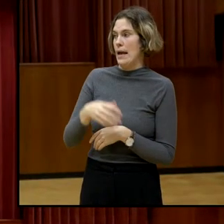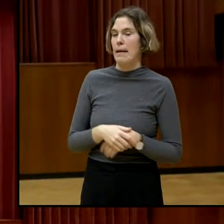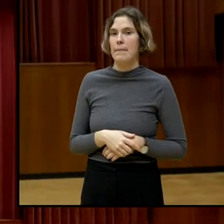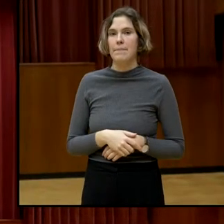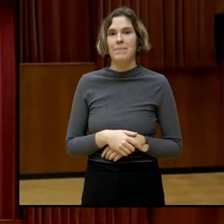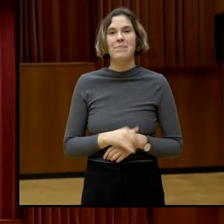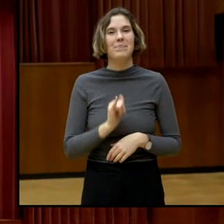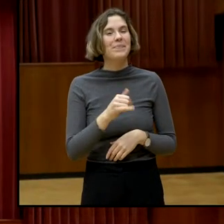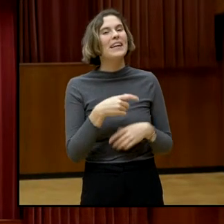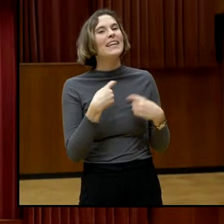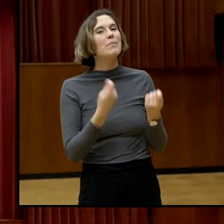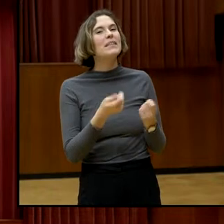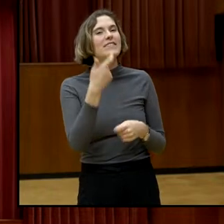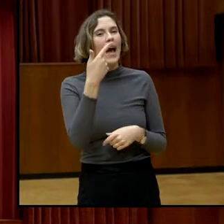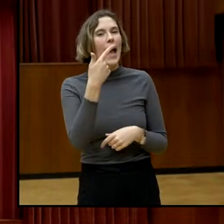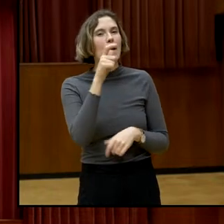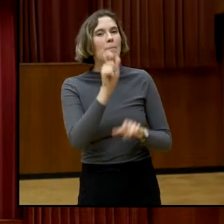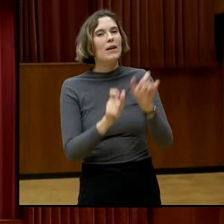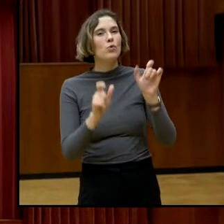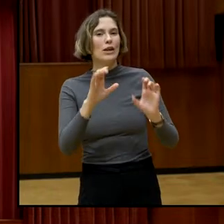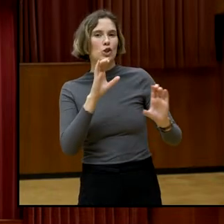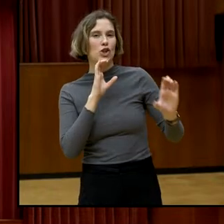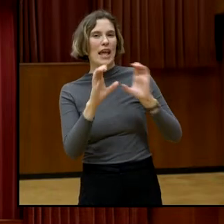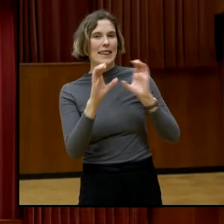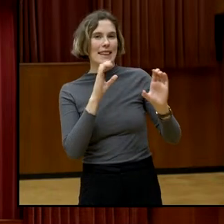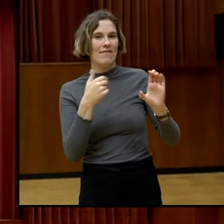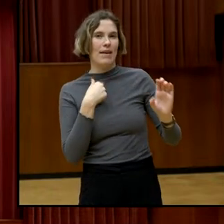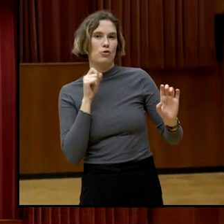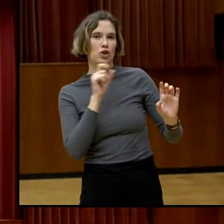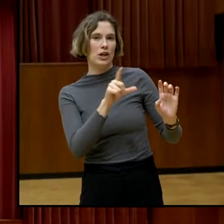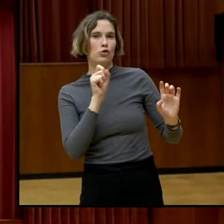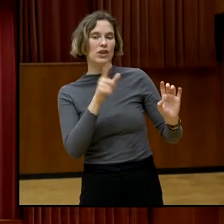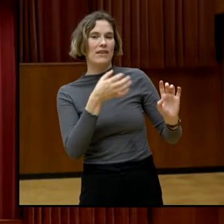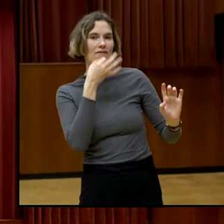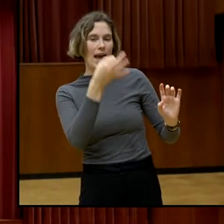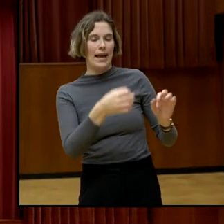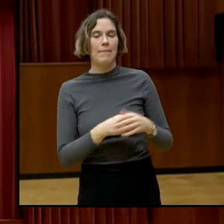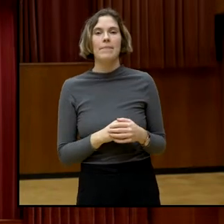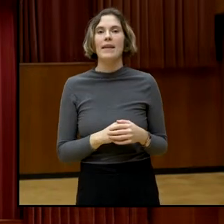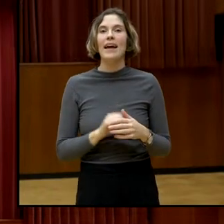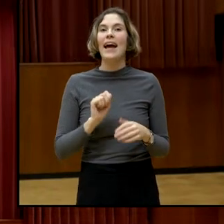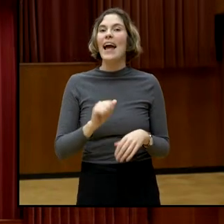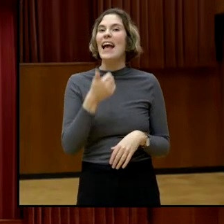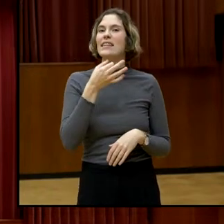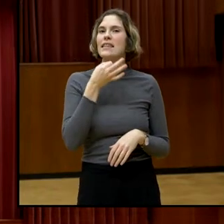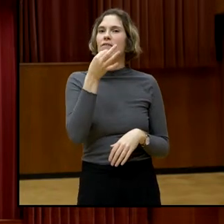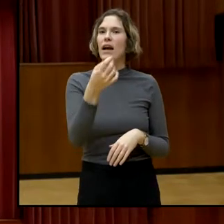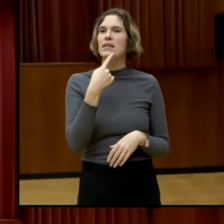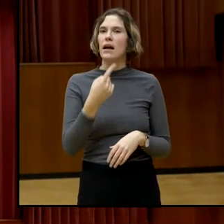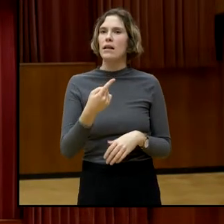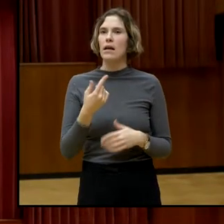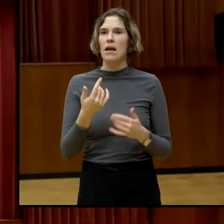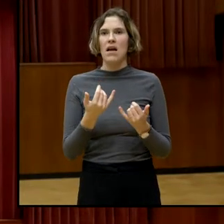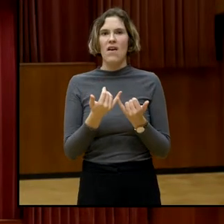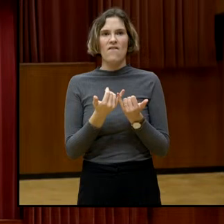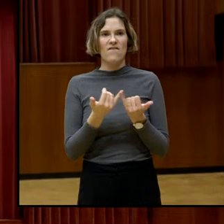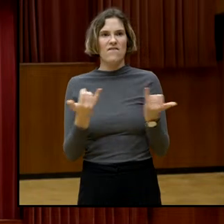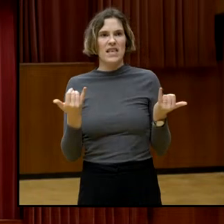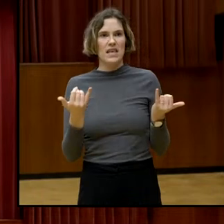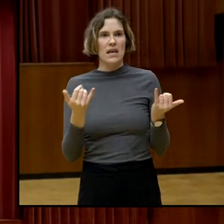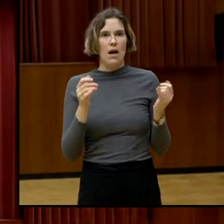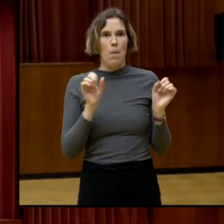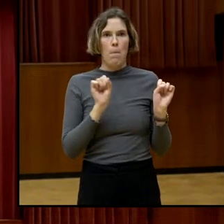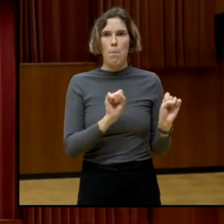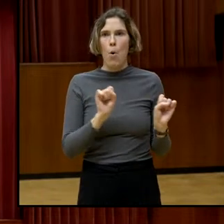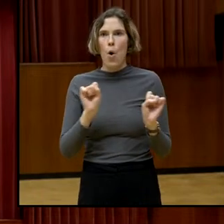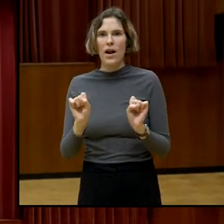Es gibt zwei Meldungen im Chat, eine, also die erste Frage ist, wie kann es sein, dass bei euch im Raum so viele Leute für Wahlberechtigung